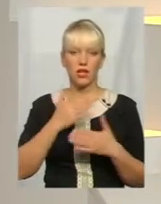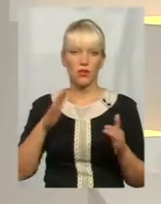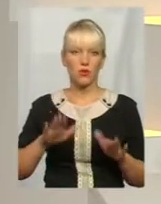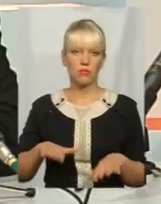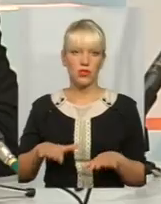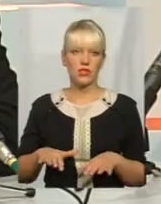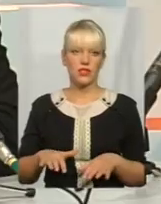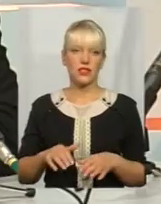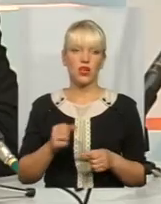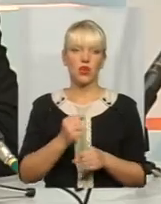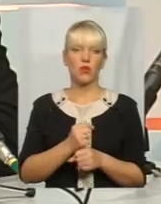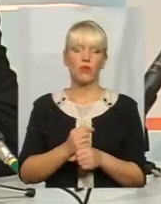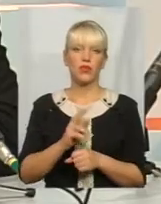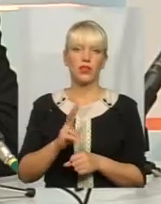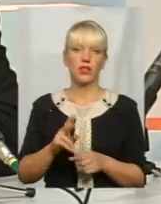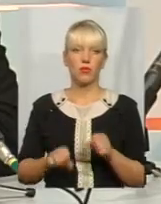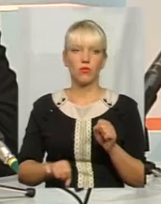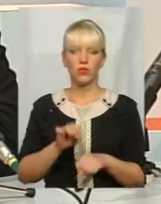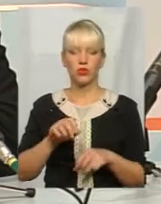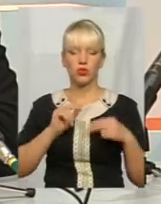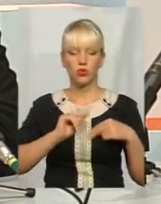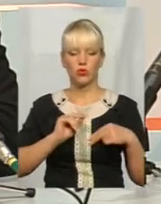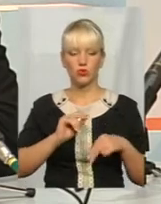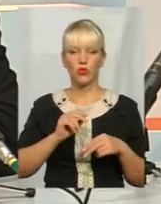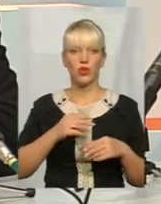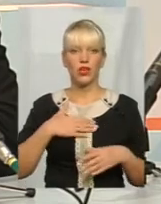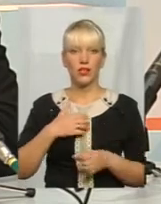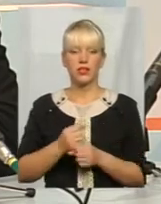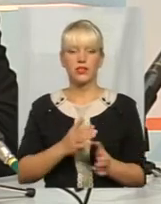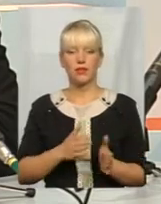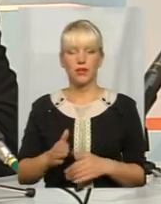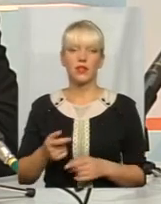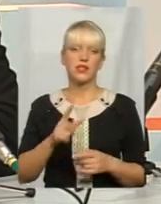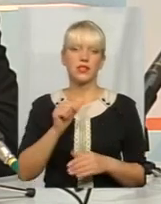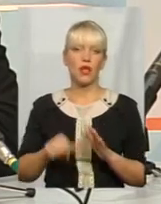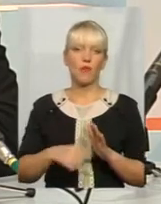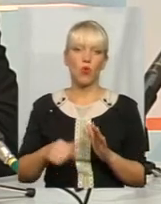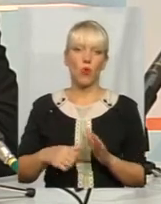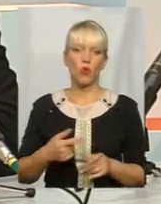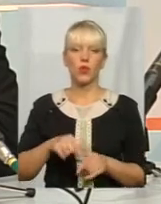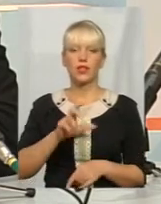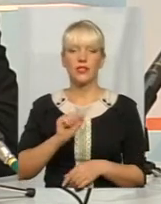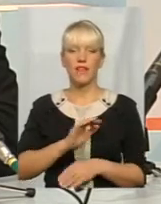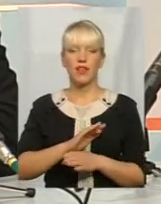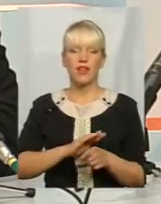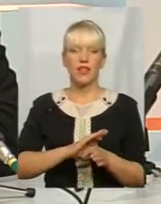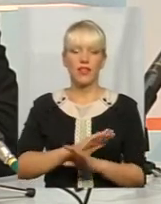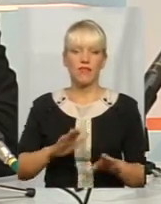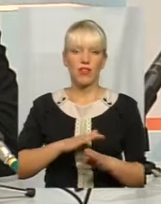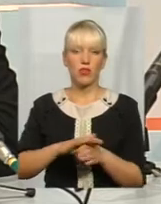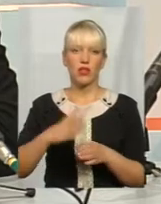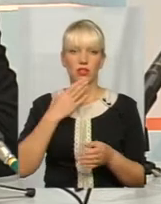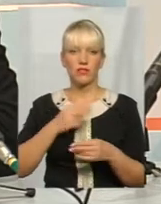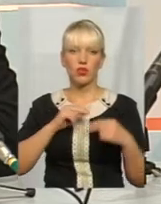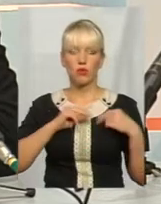з таких причин, як порушення трудової дисципліни, за прогули, за невиконання своїх посадових обов